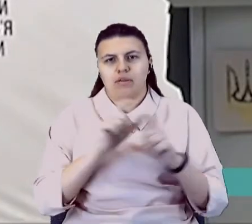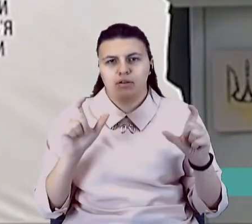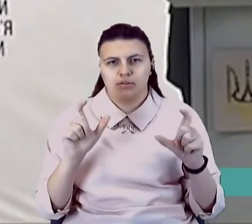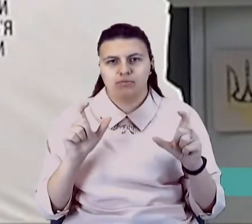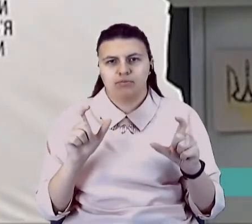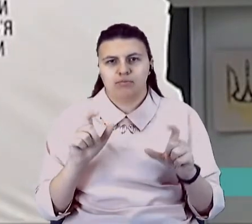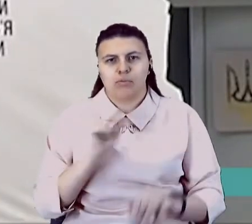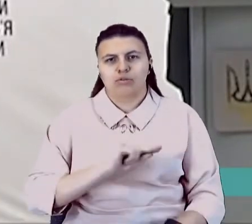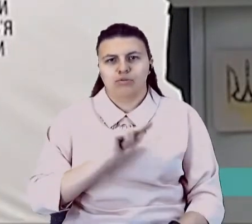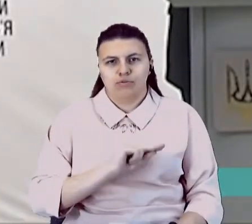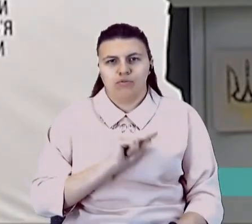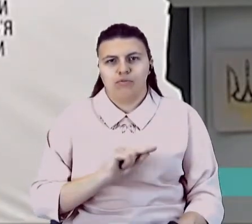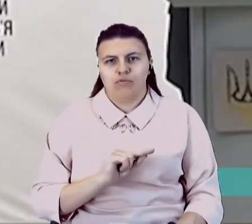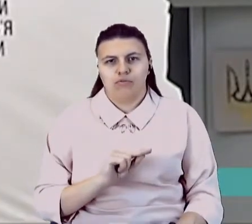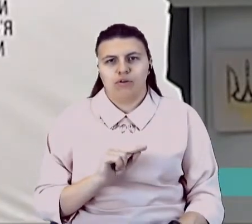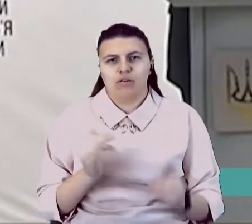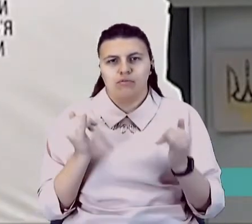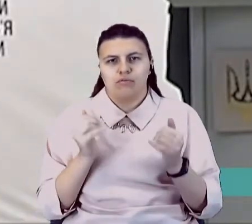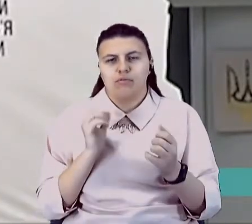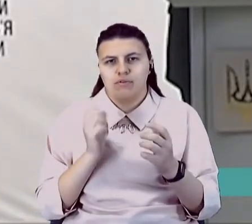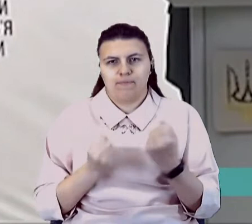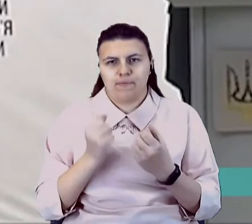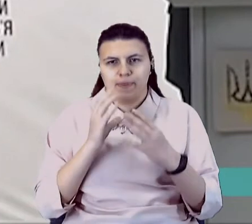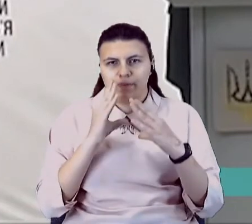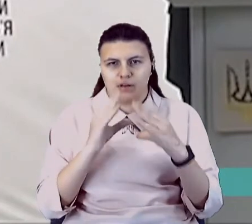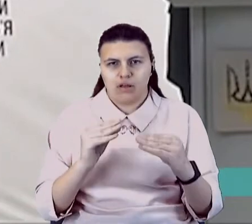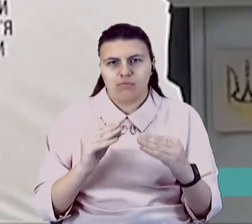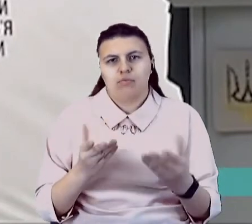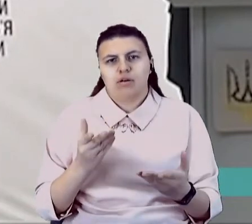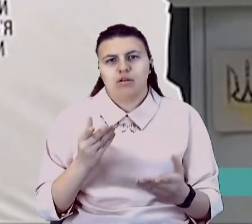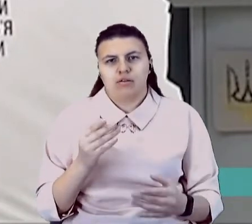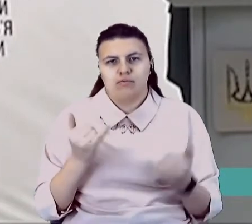залишився працювати транспорт, автозаправочні станції,